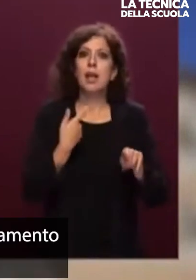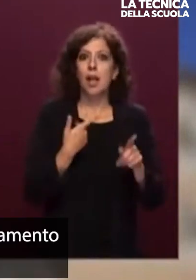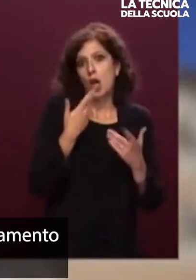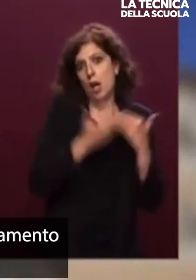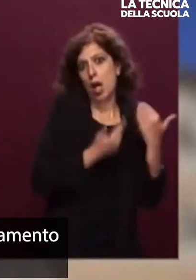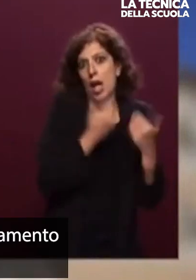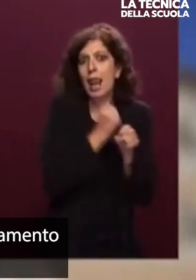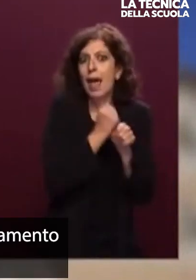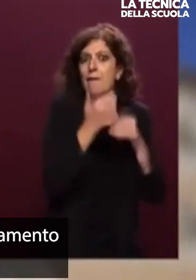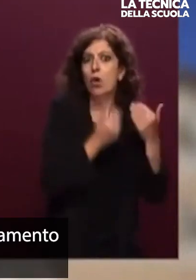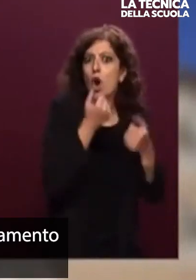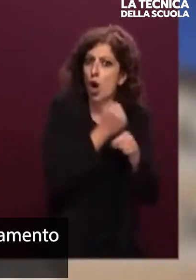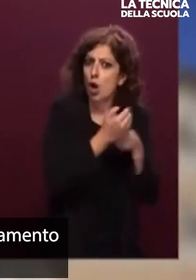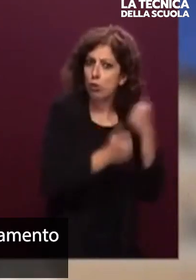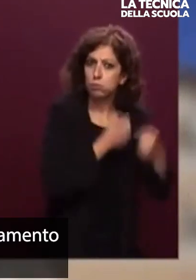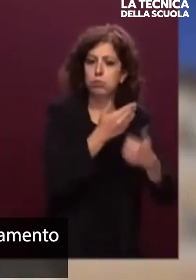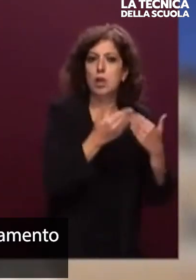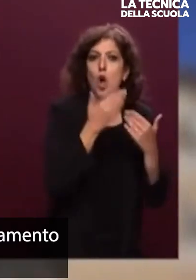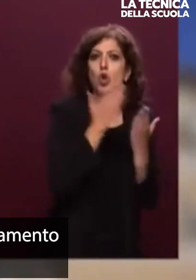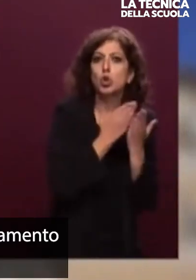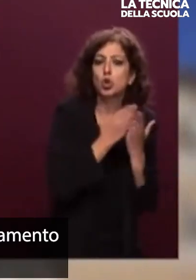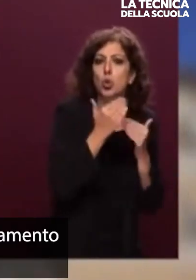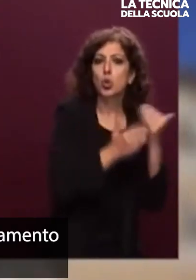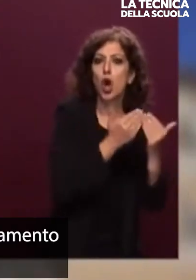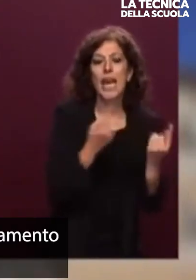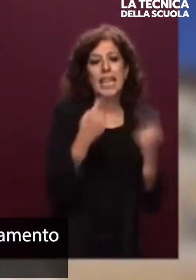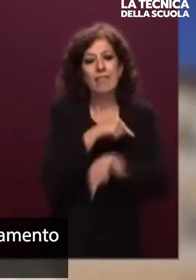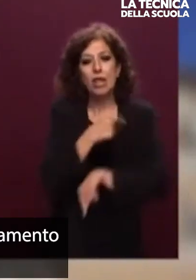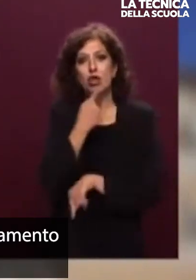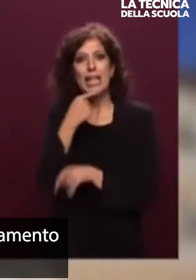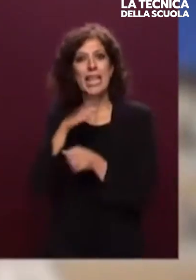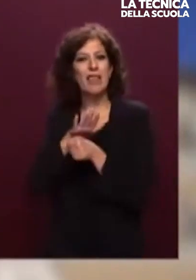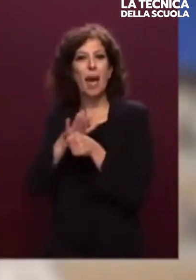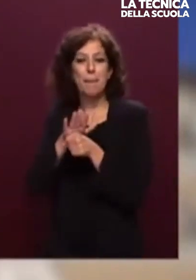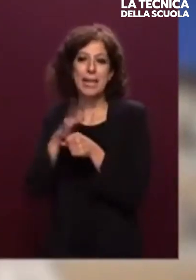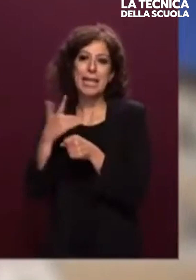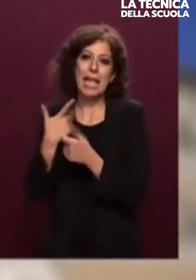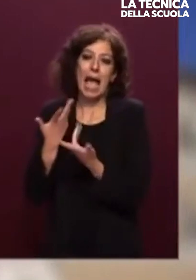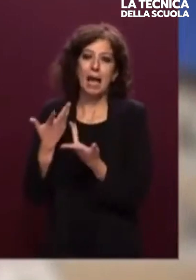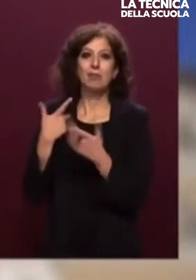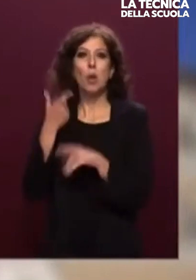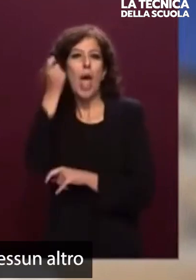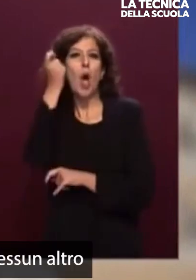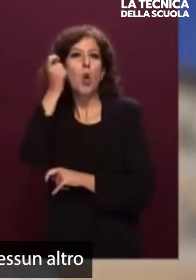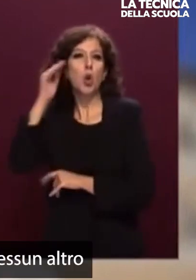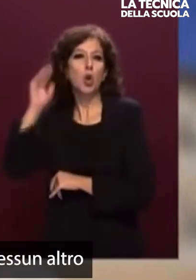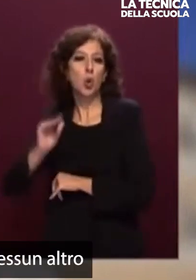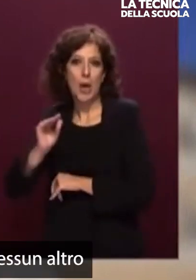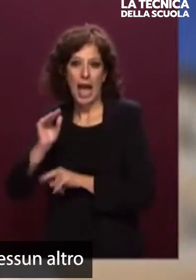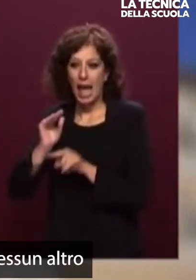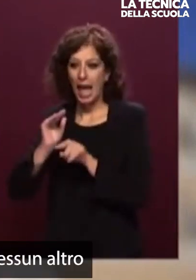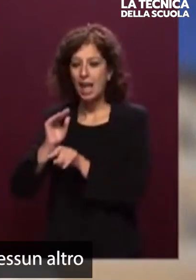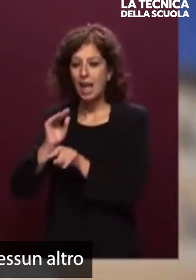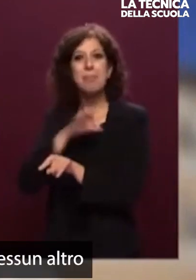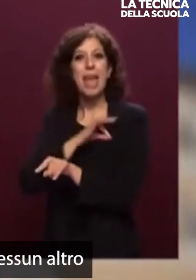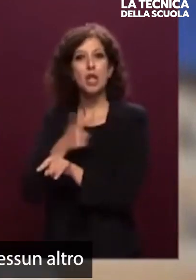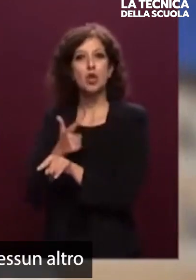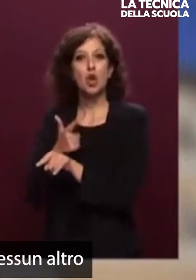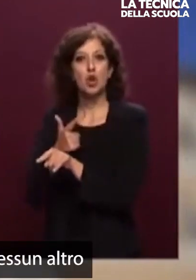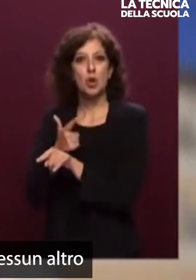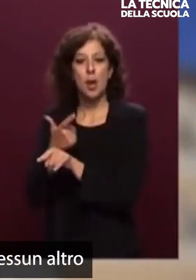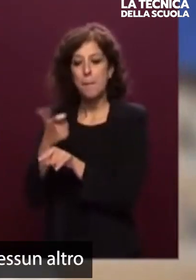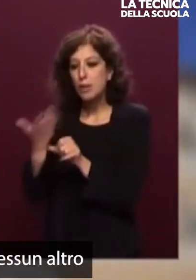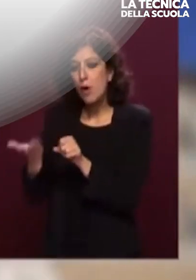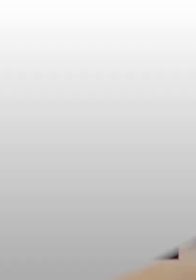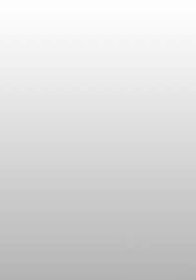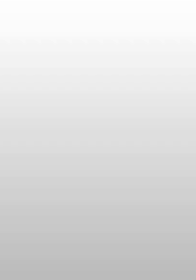vengono danneggiati da un insegnamento che non dovesse per premiare il merito, perché quelle lacune non le